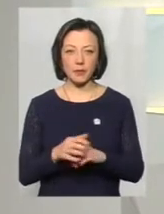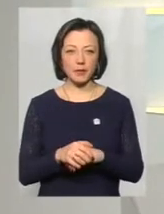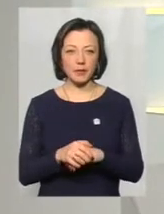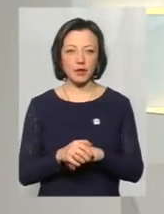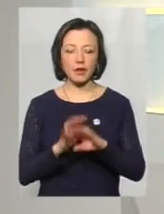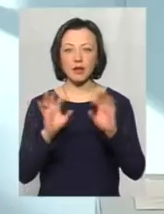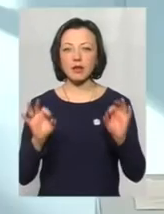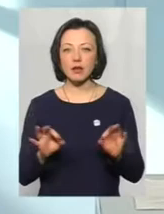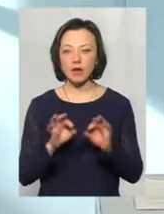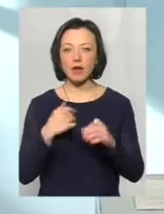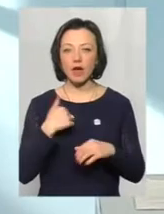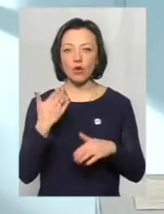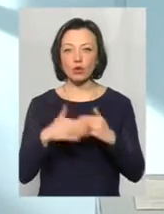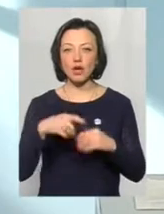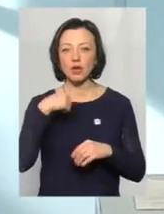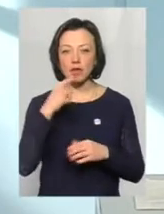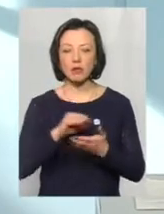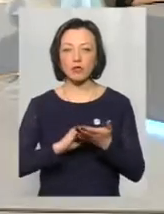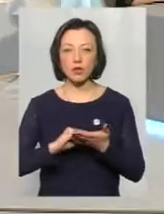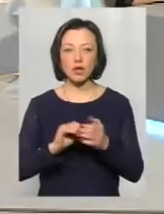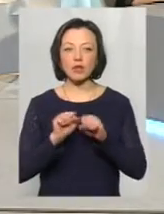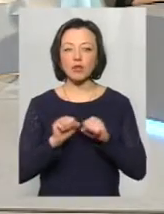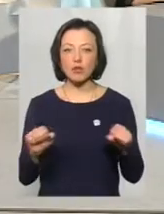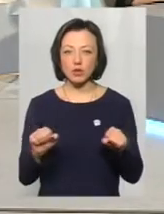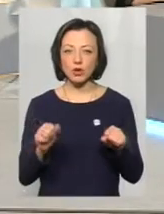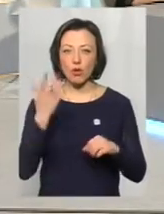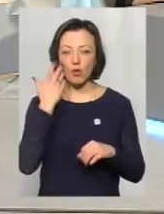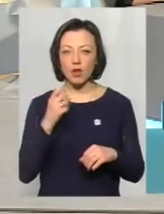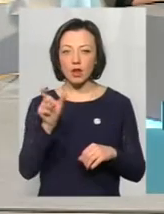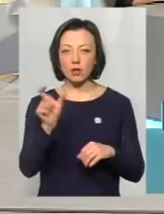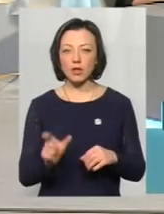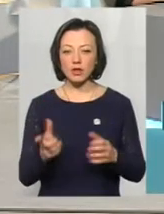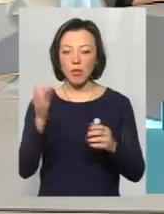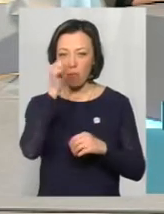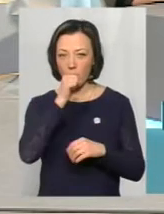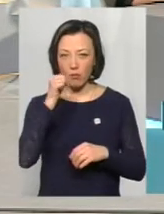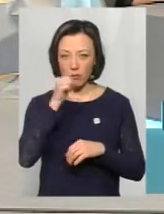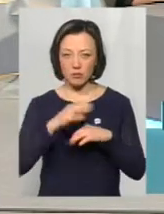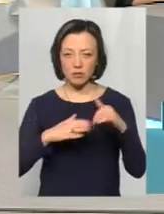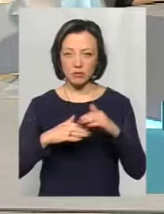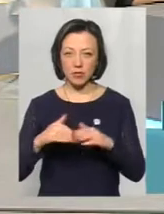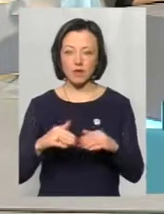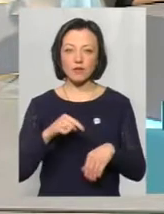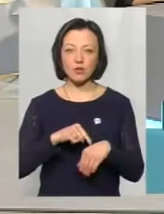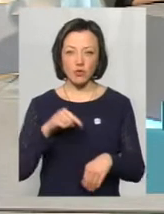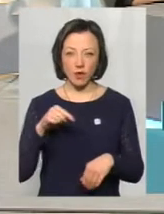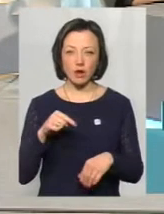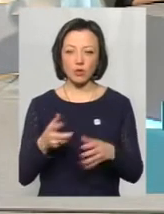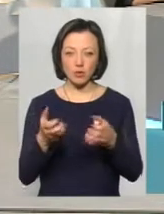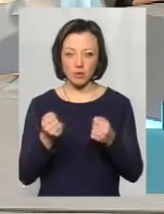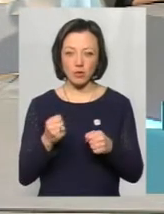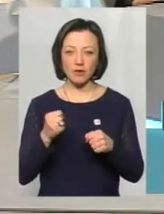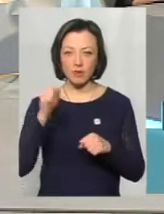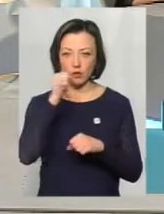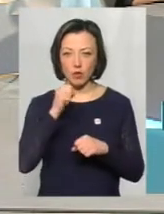разі, я вже це казала і повторююся, не можна. Коли людина отримала відмороження, вона відчуває, що отримала